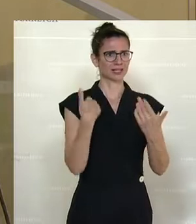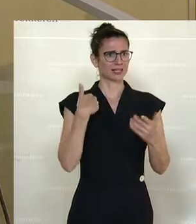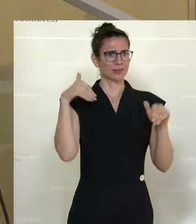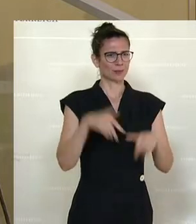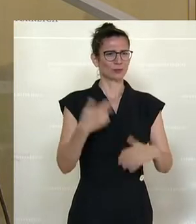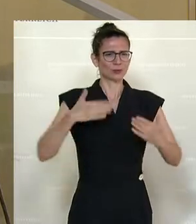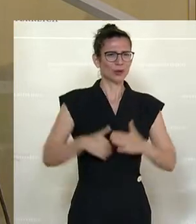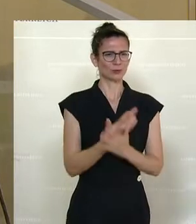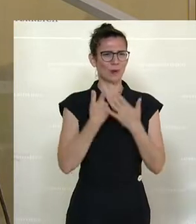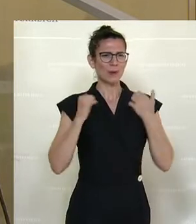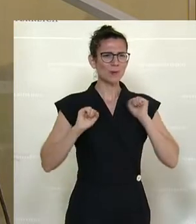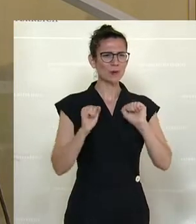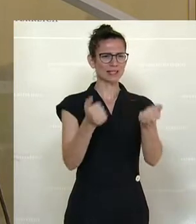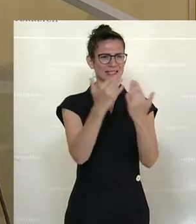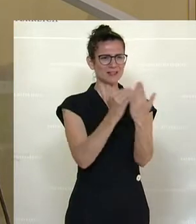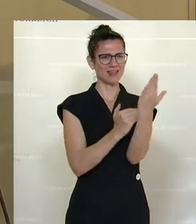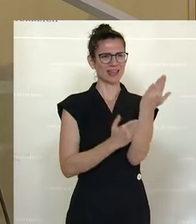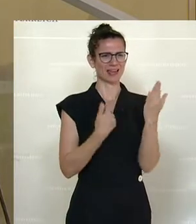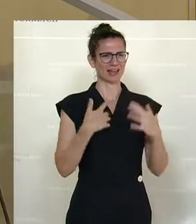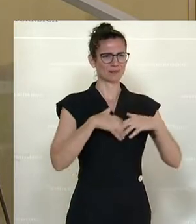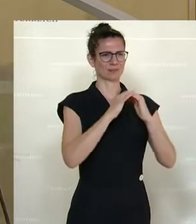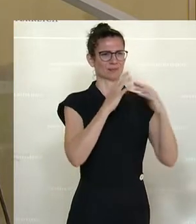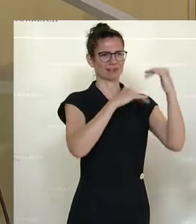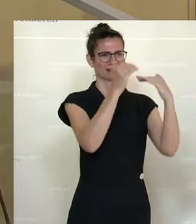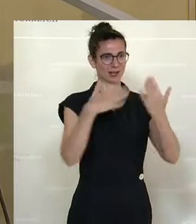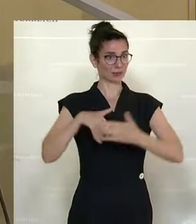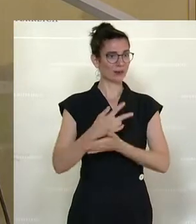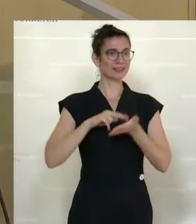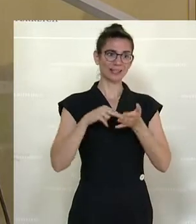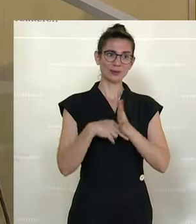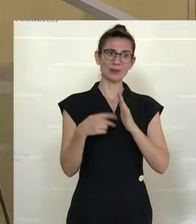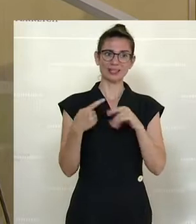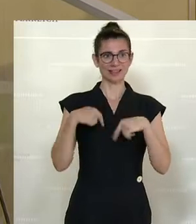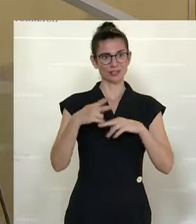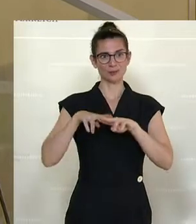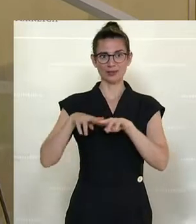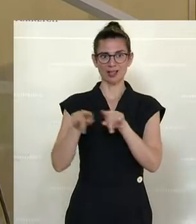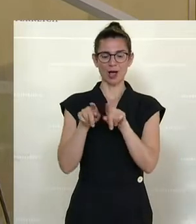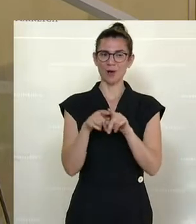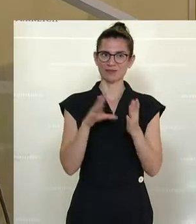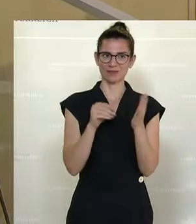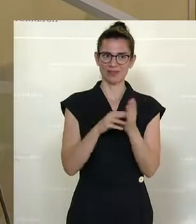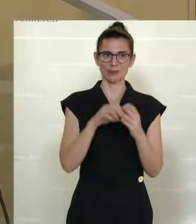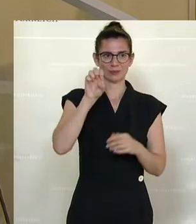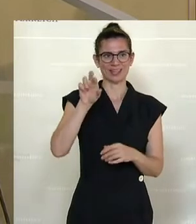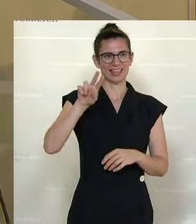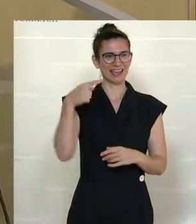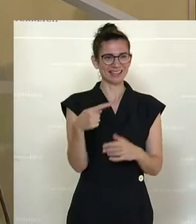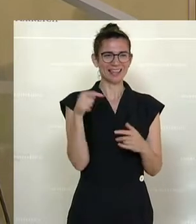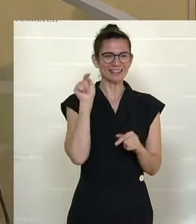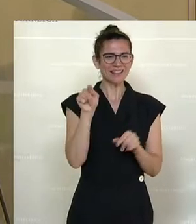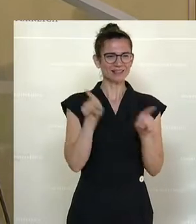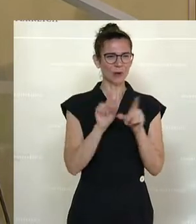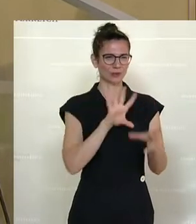progressivere Regeln schaffen, um neue Technologien und neue Lösungen auch einsetzen zu können. Und mit dem ERG ist auch hier ein erster Schritt getan.